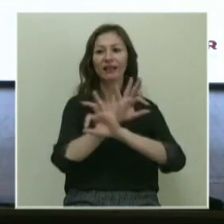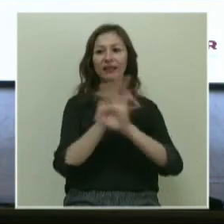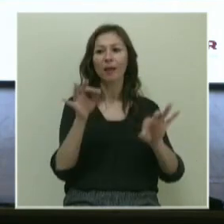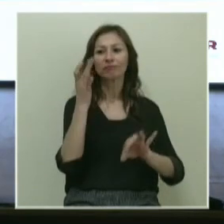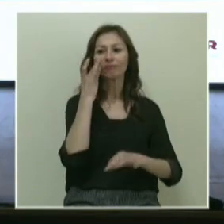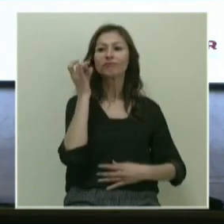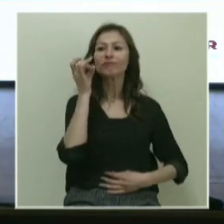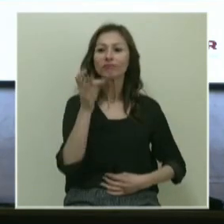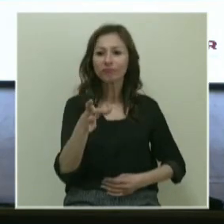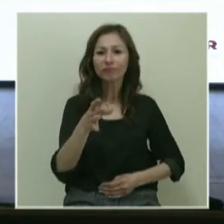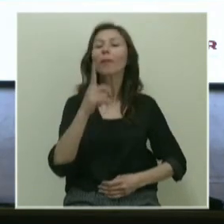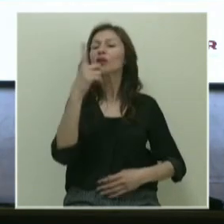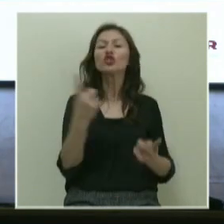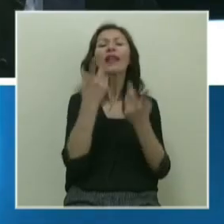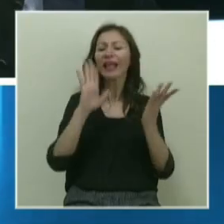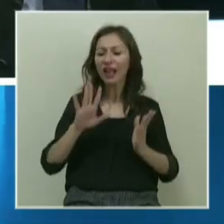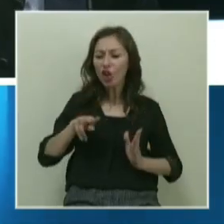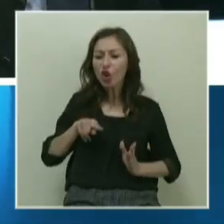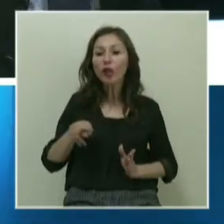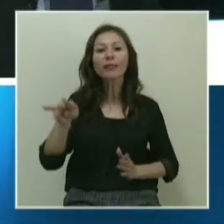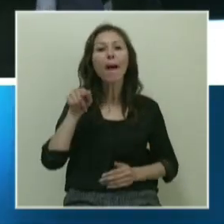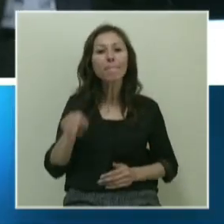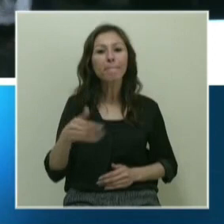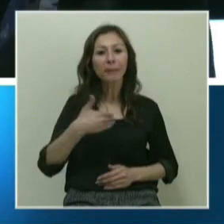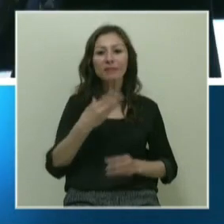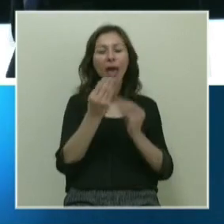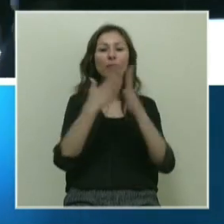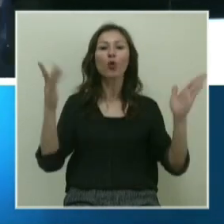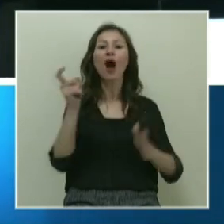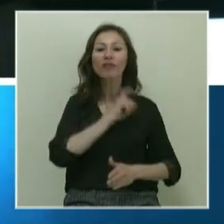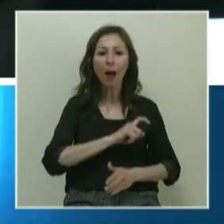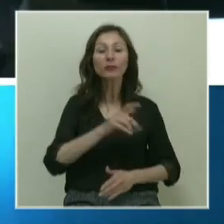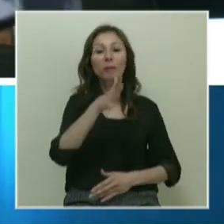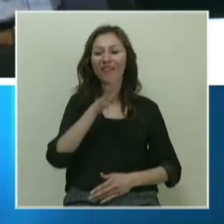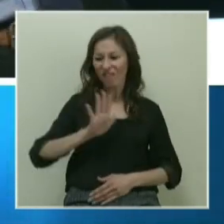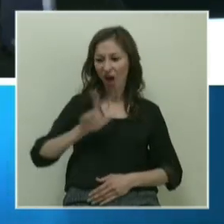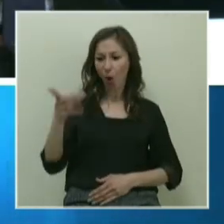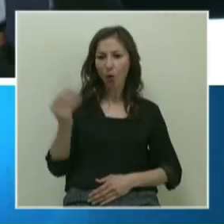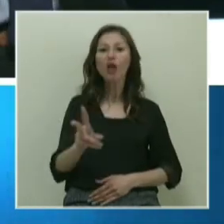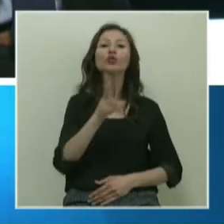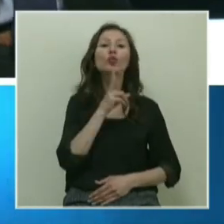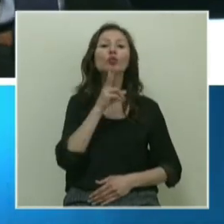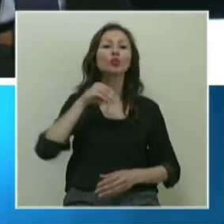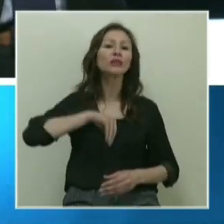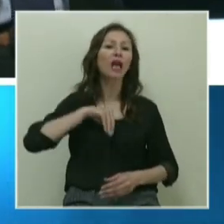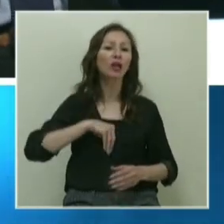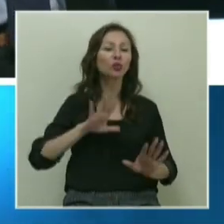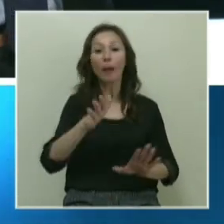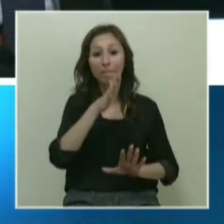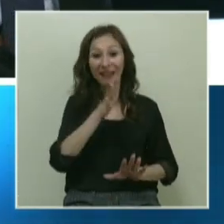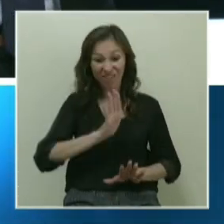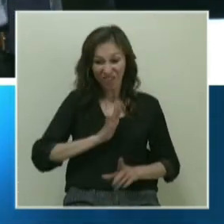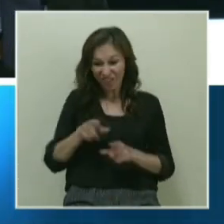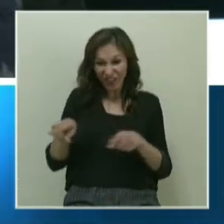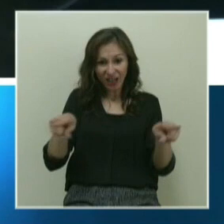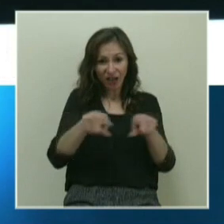Bir şey değil yöntemdir. Bizim en büyük hatamız bilimi var olan sonuçlar zannediyoruz. Bilim var